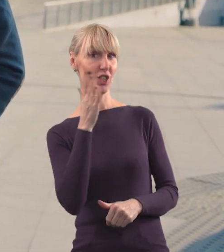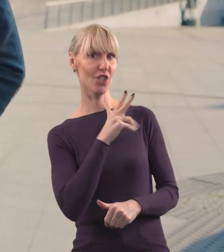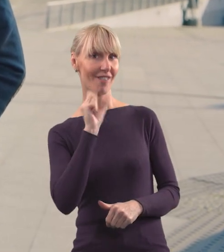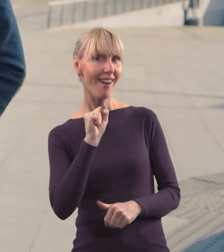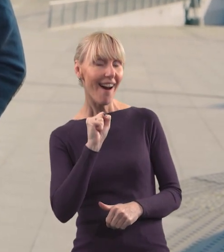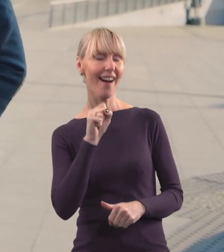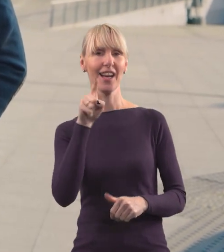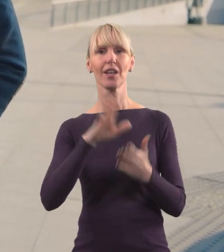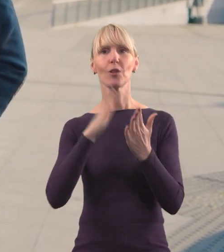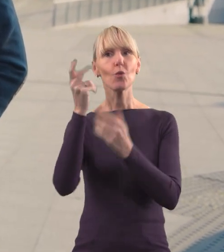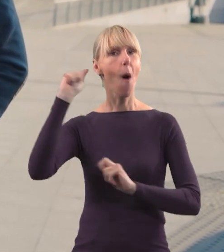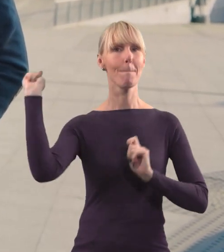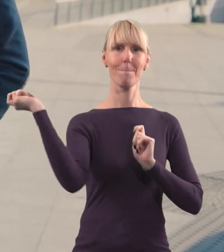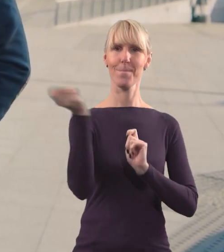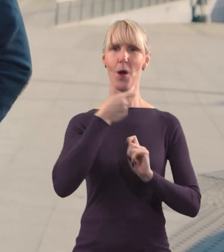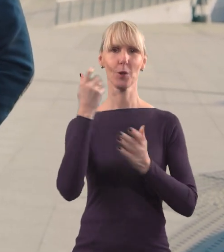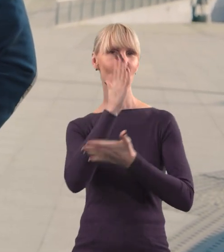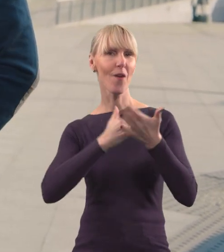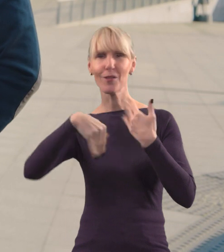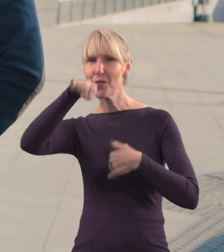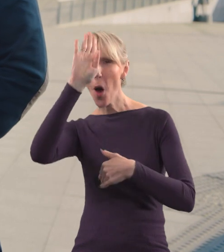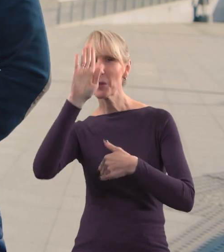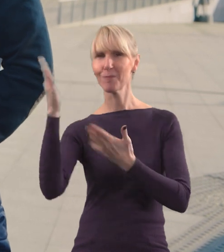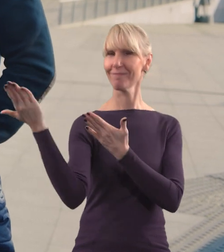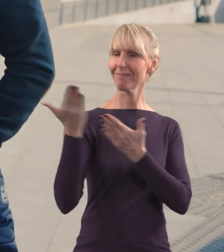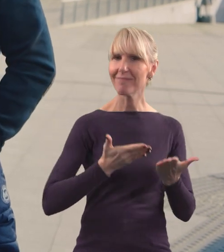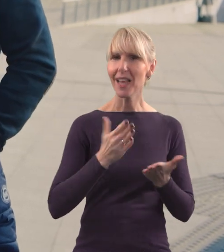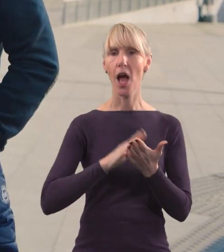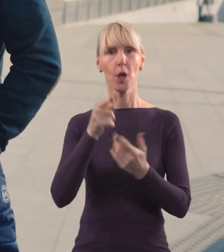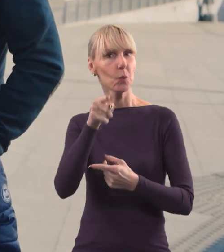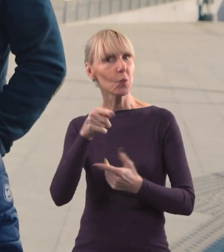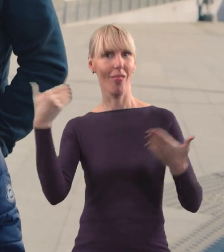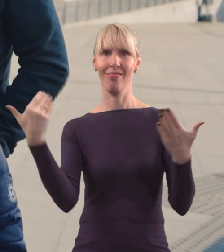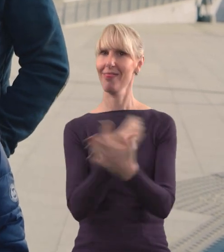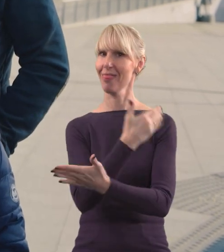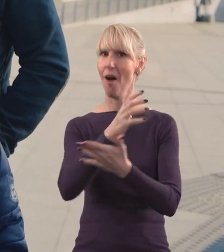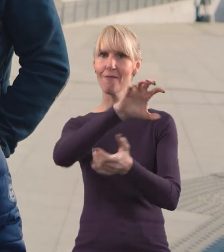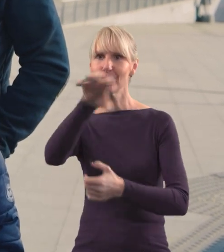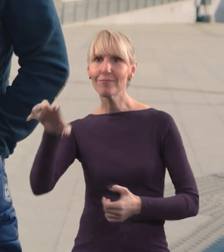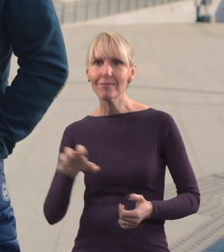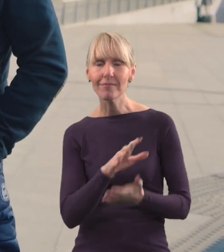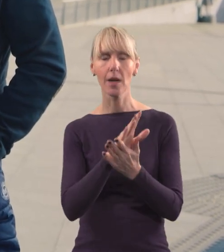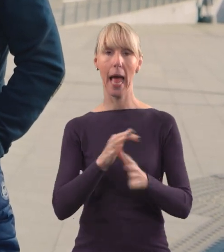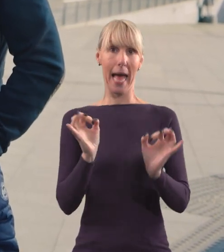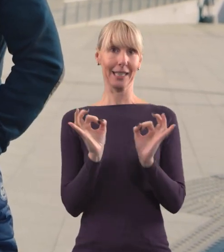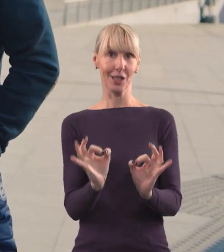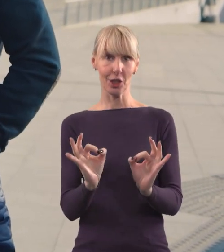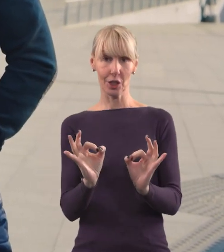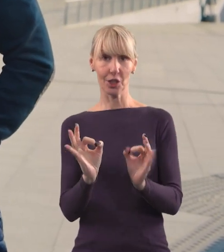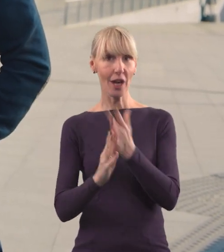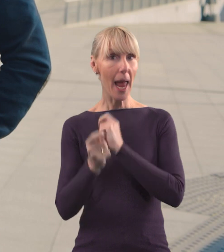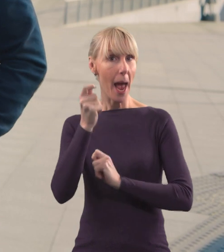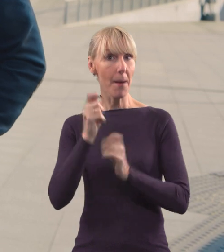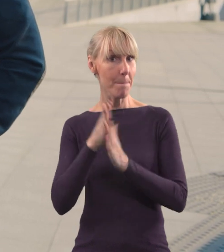nazywam się Agnieszka i zapraszam Was w niezwykłą podróż po województwie łódzkim. W każdym odcinku odkryjemy nowy zakątek. A w